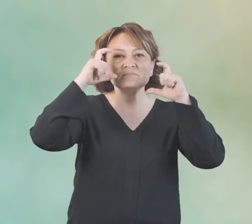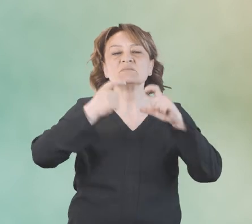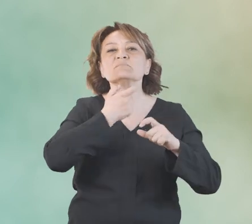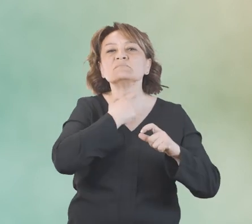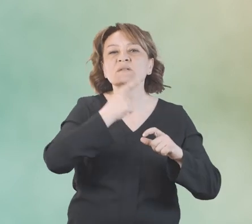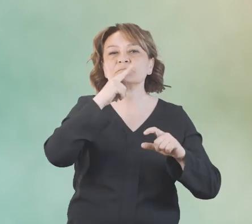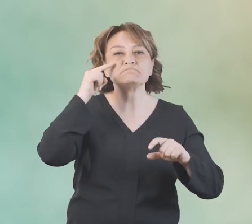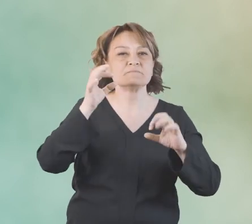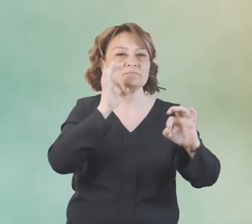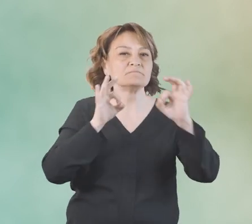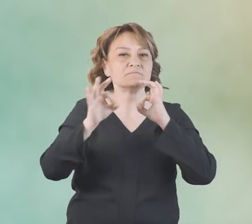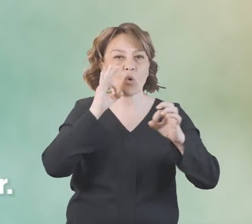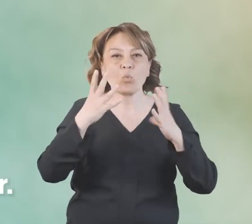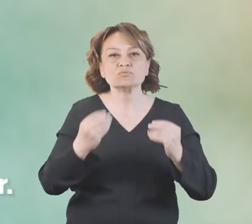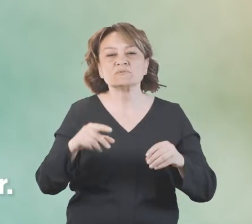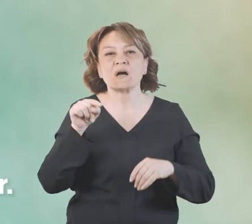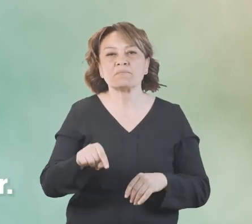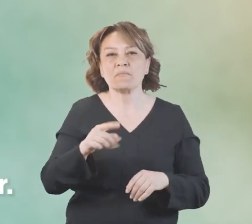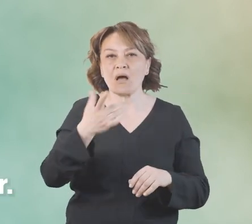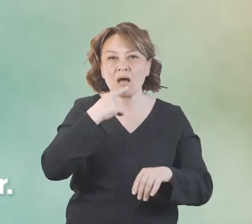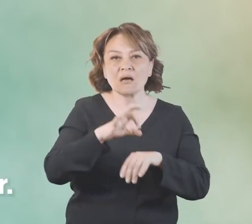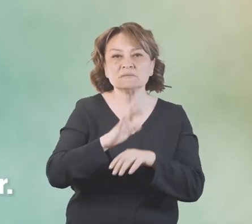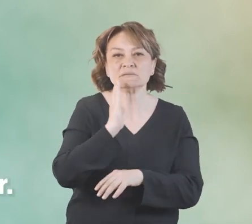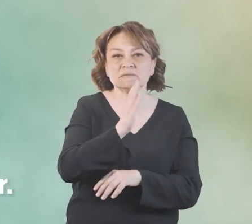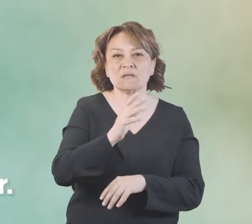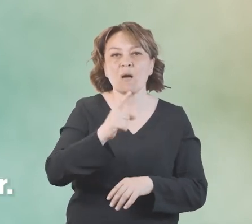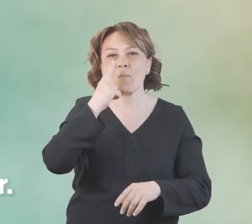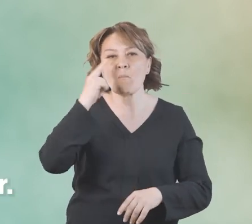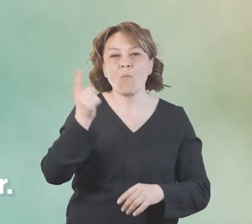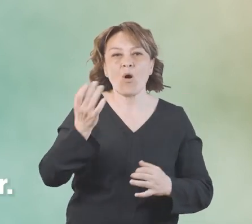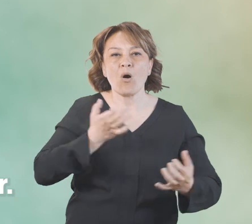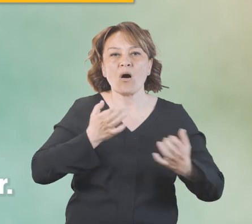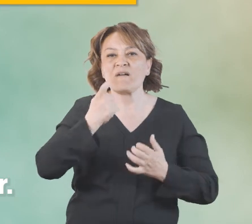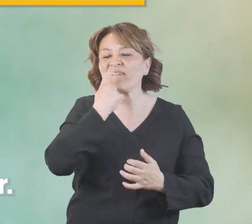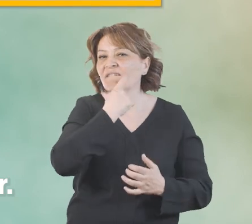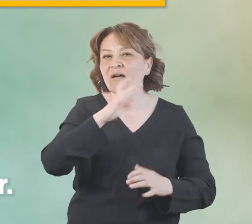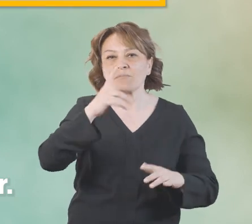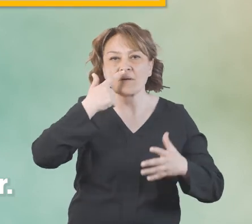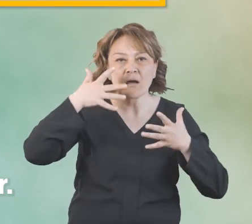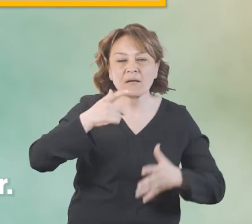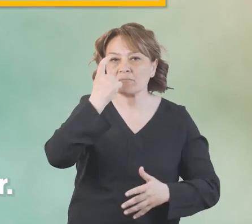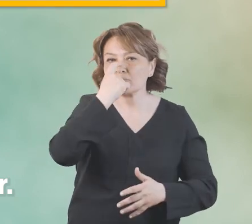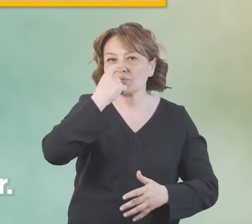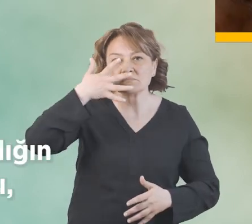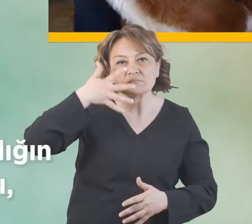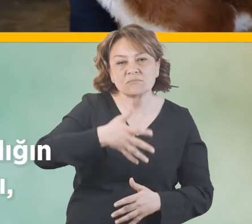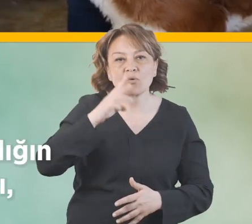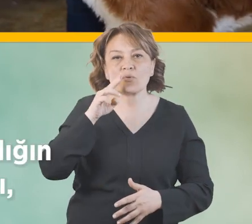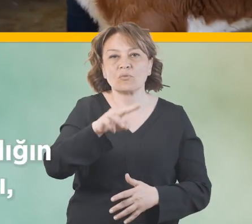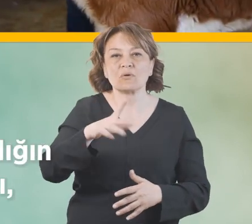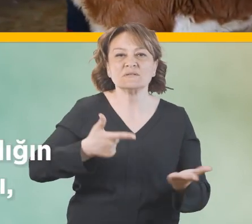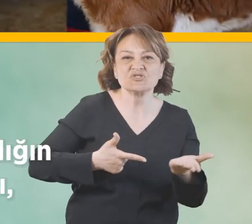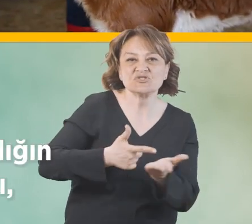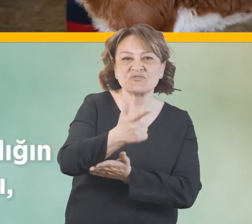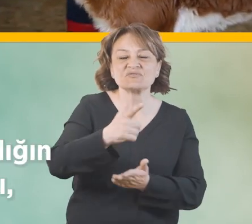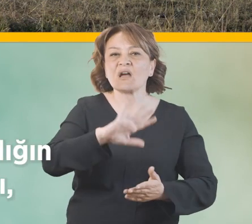damakta kırmızı noktalarla kendini gösterir. Hastalık ilerledikçe vücutta morarma, diş eti kanaması, burun kanaması görülür. Çiftçiler,